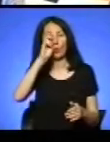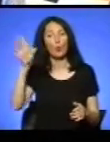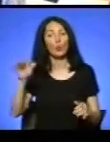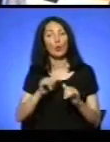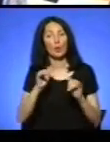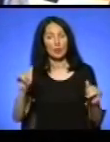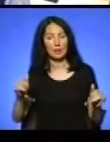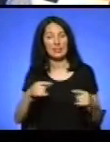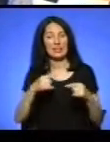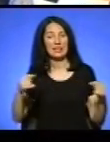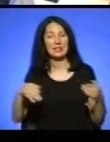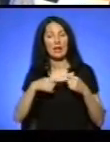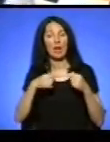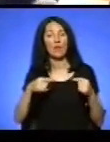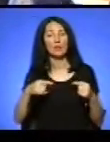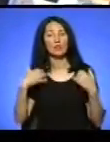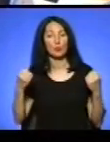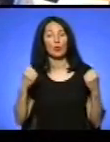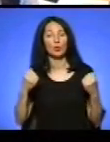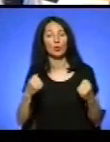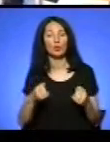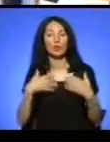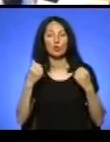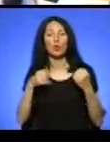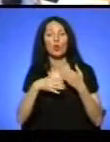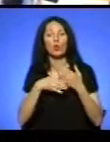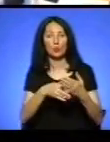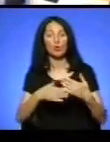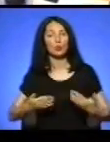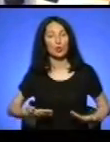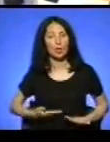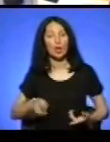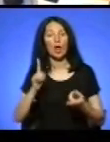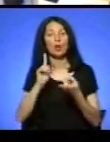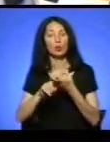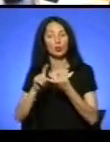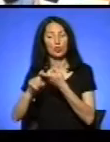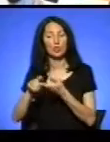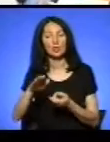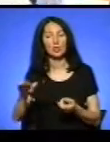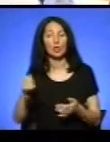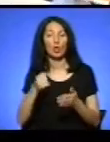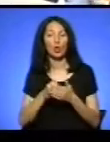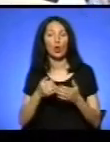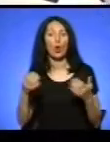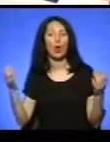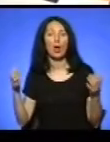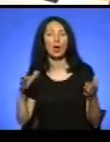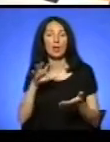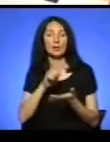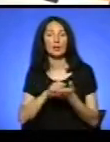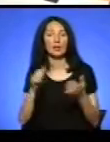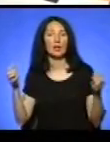популяризації здорового способу життя серед підростаючого покоління, долучити їх до занять фізичною культурою. Це, по